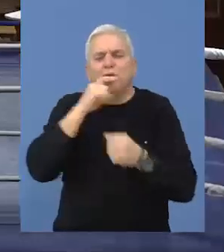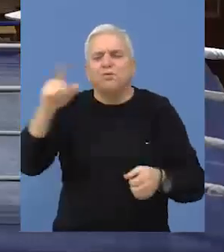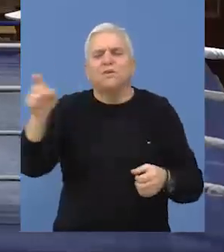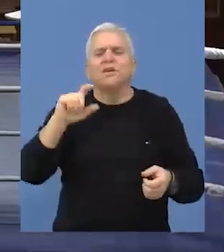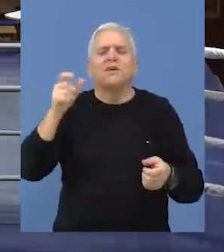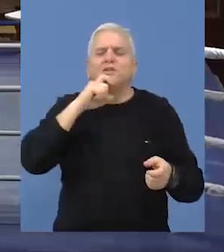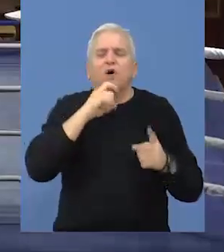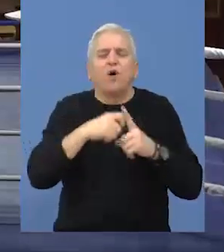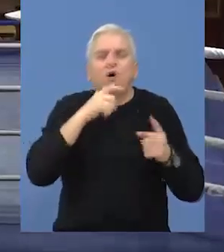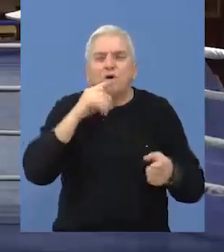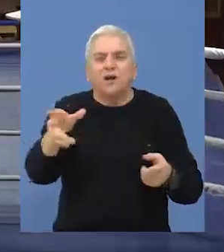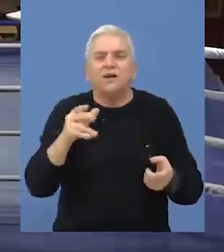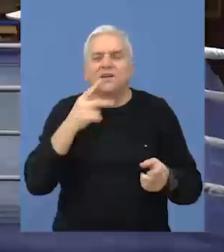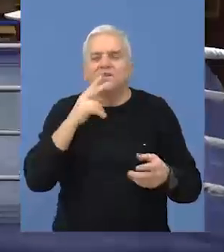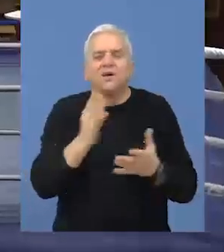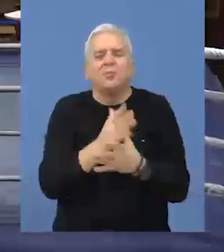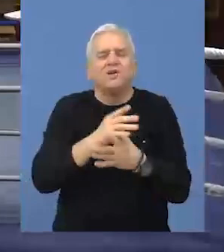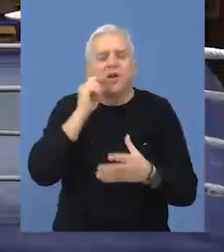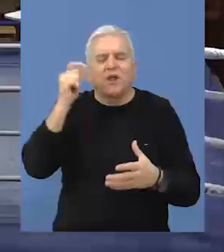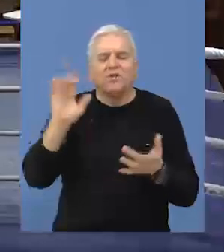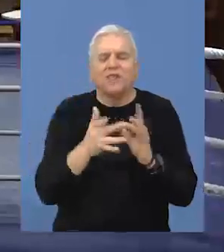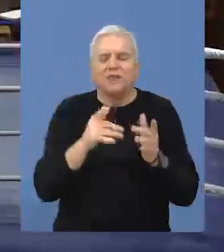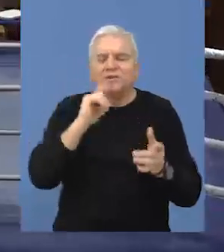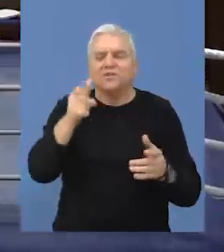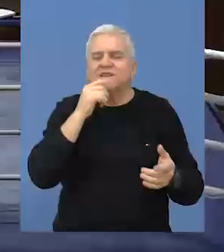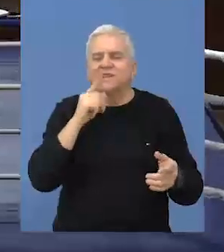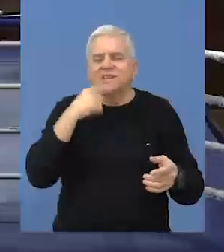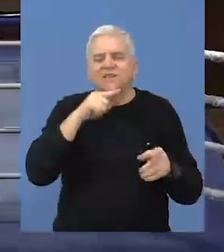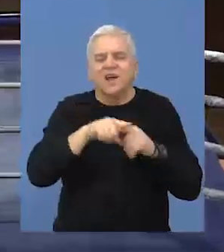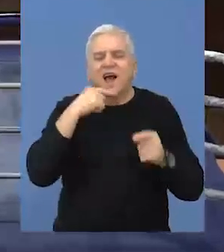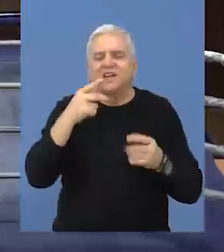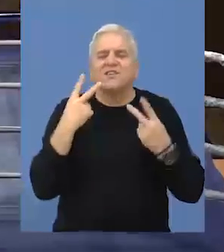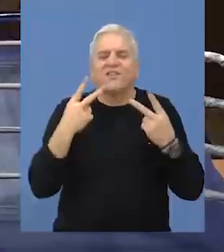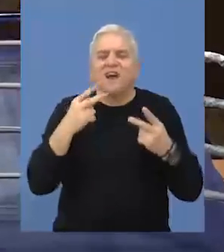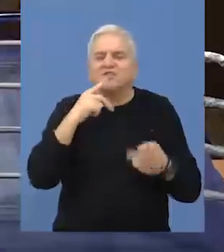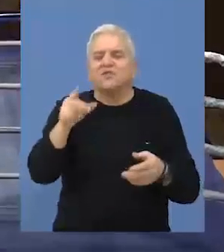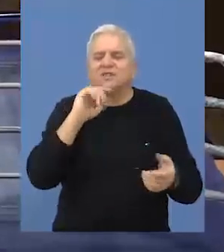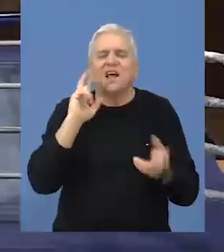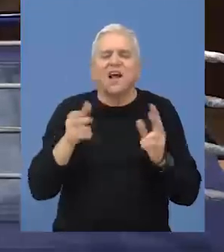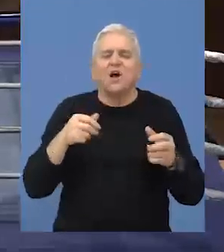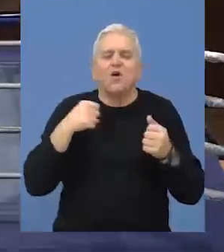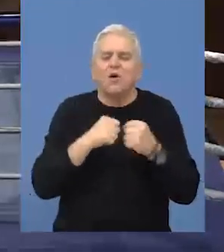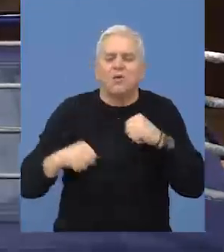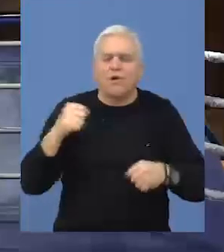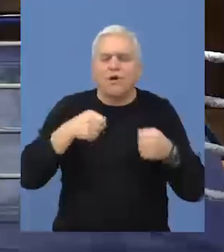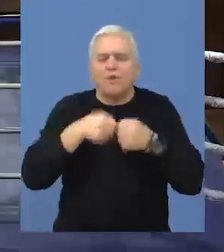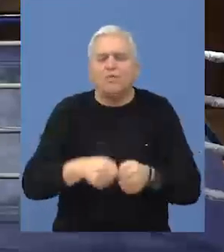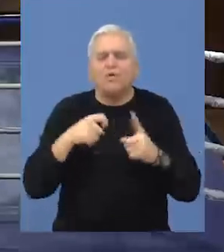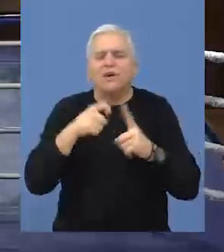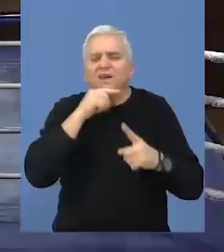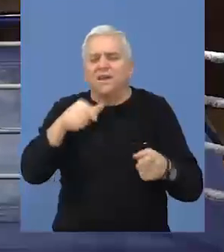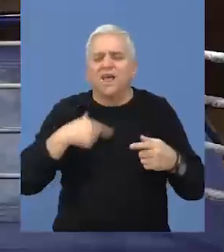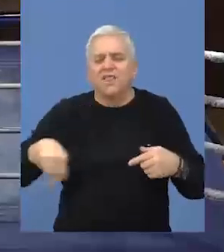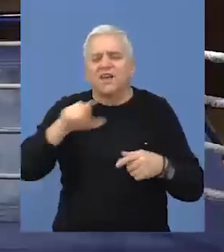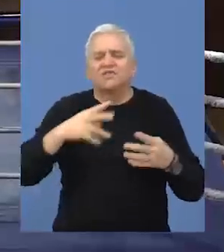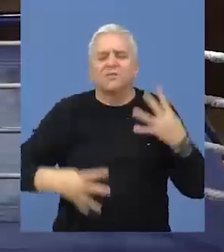Bosne i Hercegovine i Konga, što joj pridaje međunarodni značaj i također daje na značaju kako Kickbox klubu Bečej